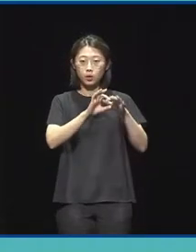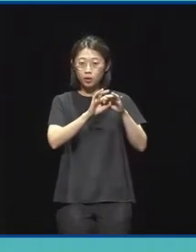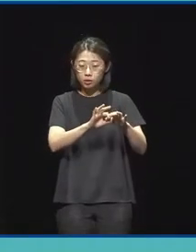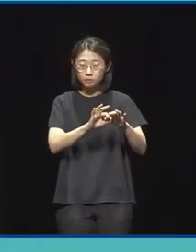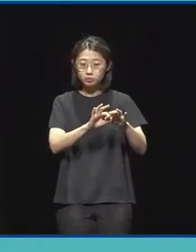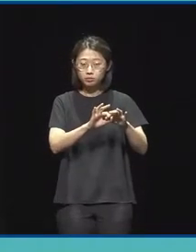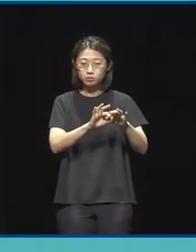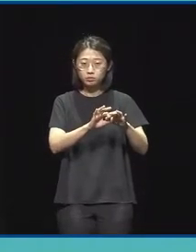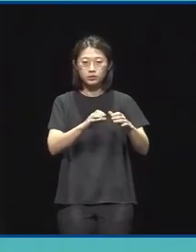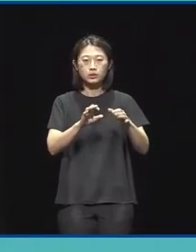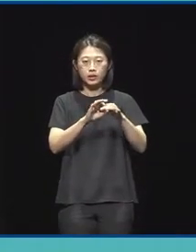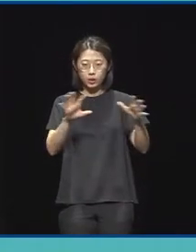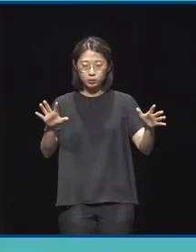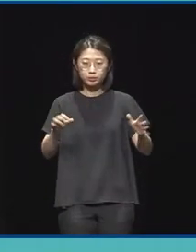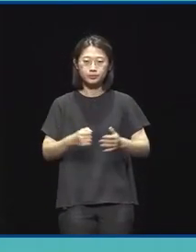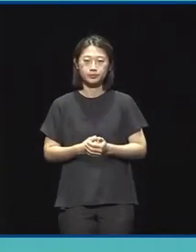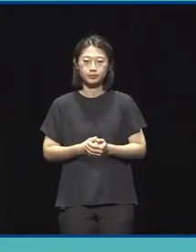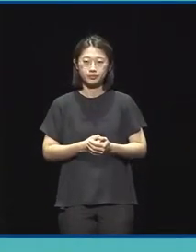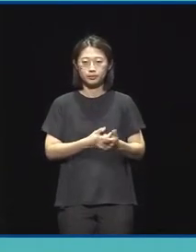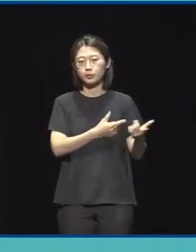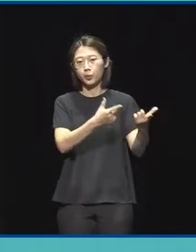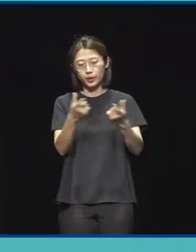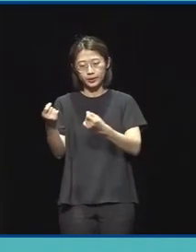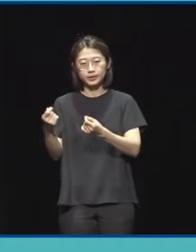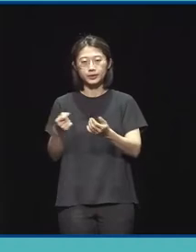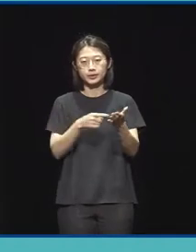상관없이 모두 동일하게 적용됩니다.